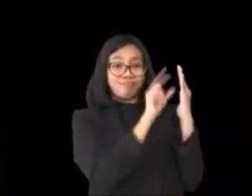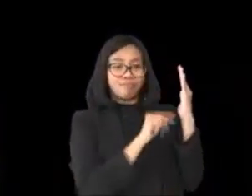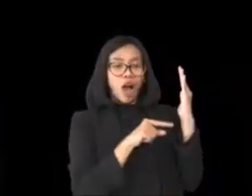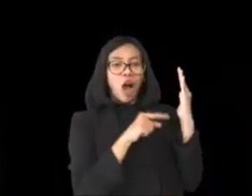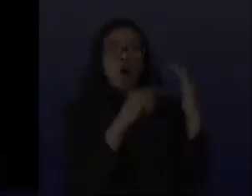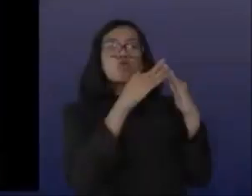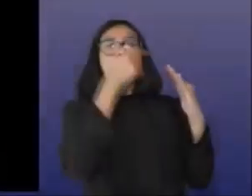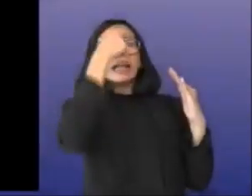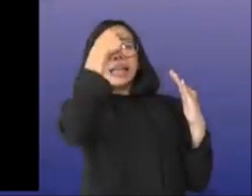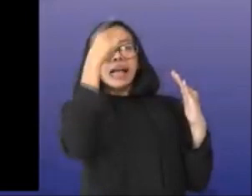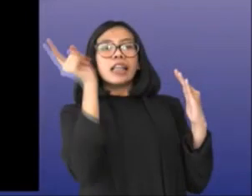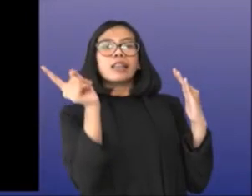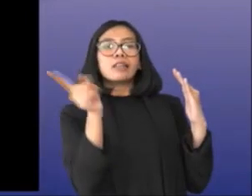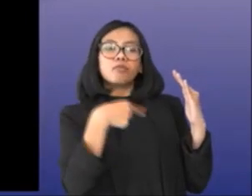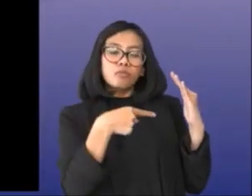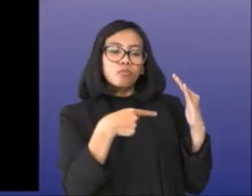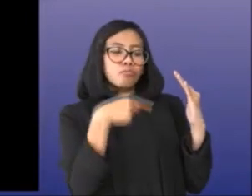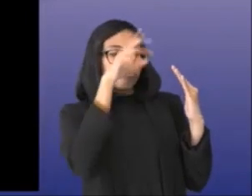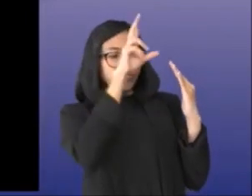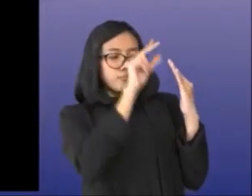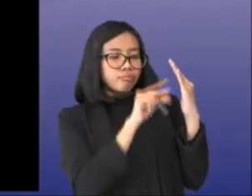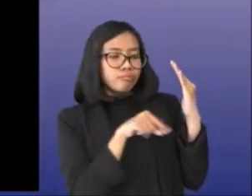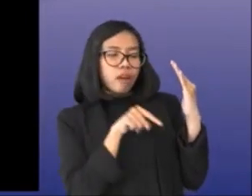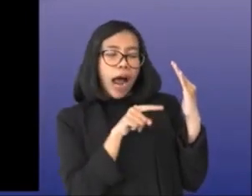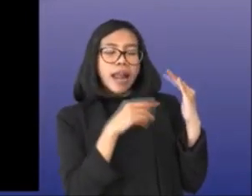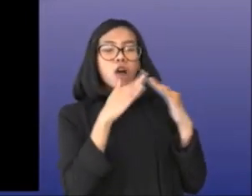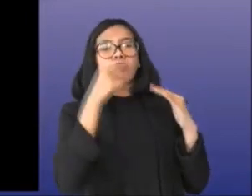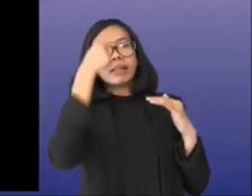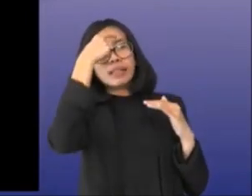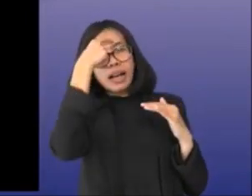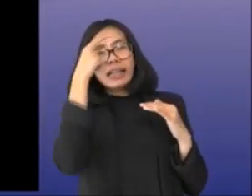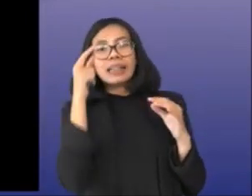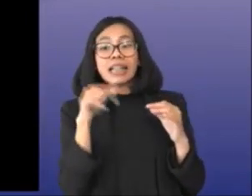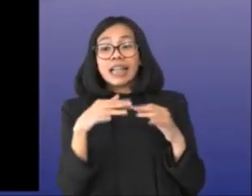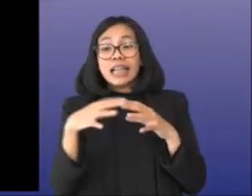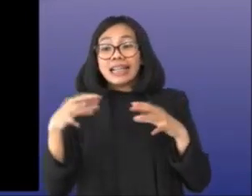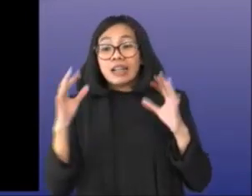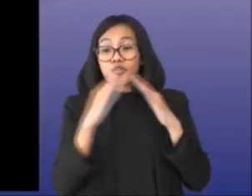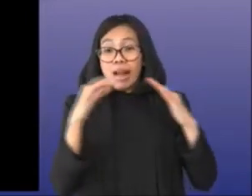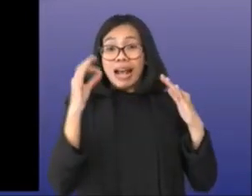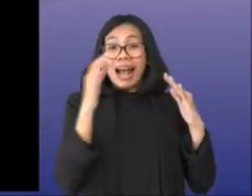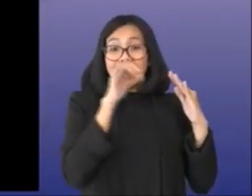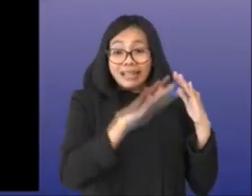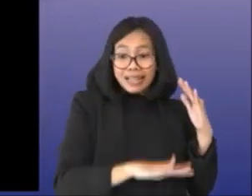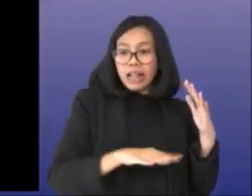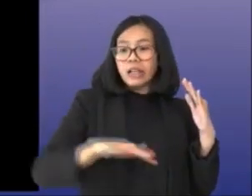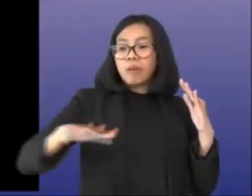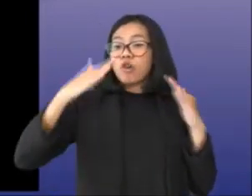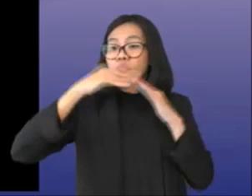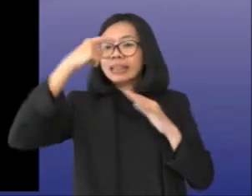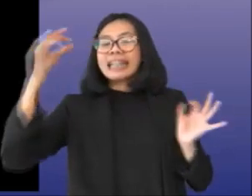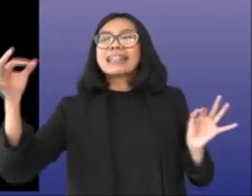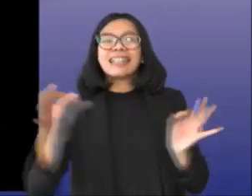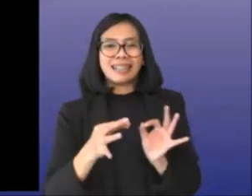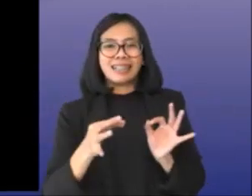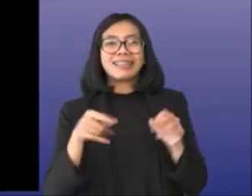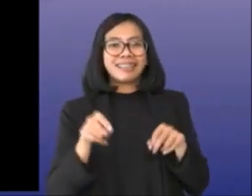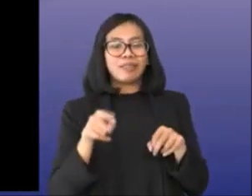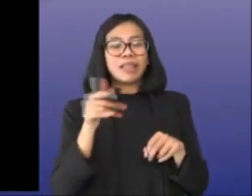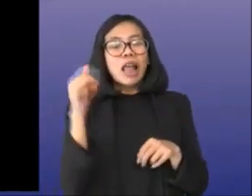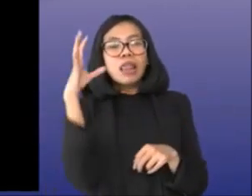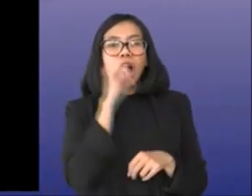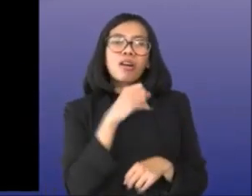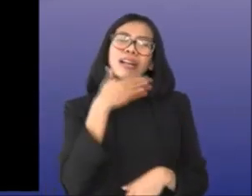rujukan yang ada di sekitar tempat tinggal Bapak-Ibu sekalian. Terima kasih Anda sudah